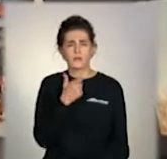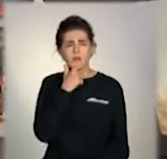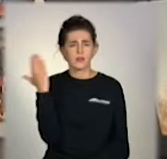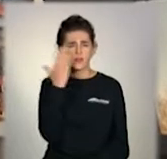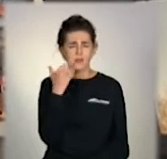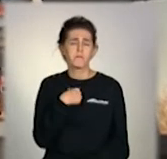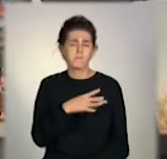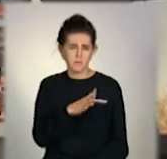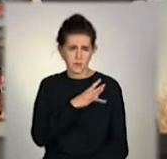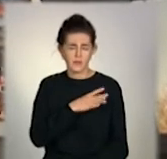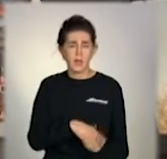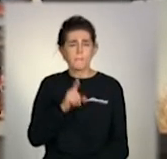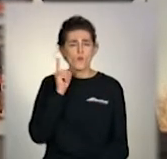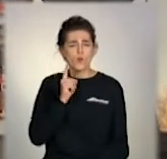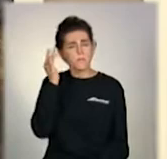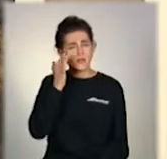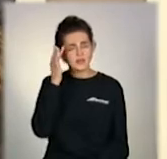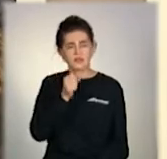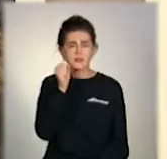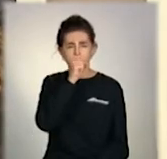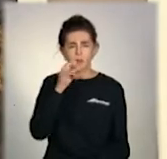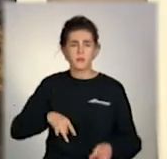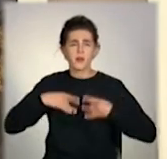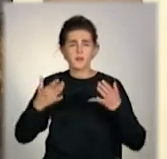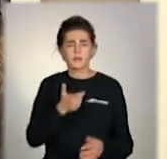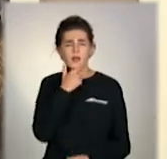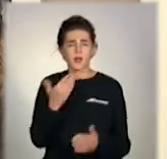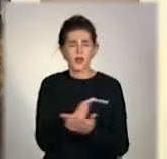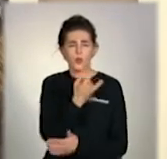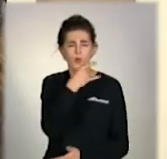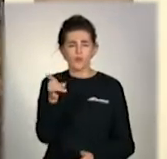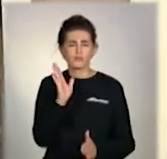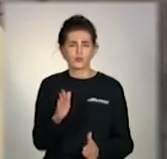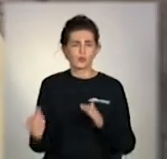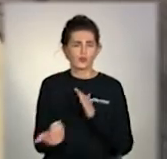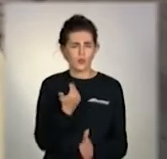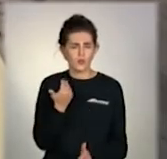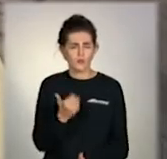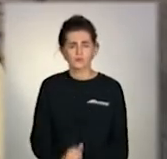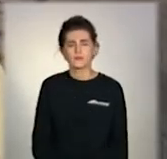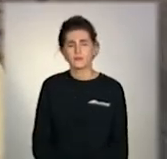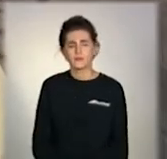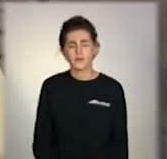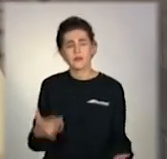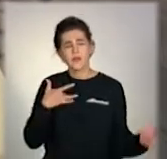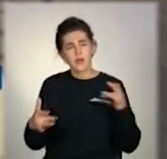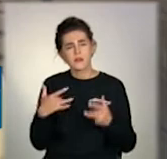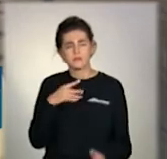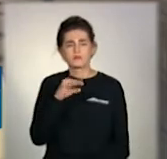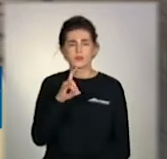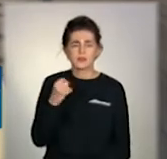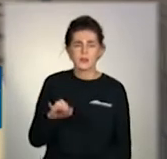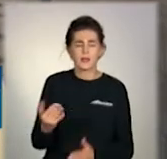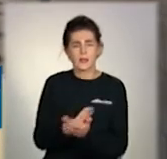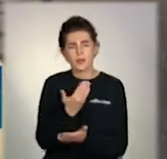Молодь мріє. На зимові свята підуть до кінотеатру, бо там будуть прем'єри. Що там, театр, музеї, кіно.